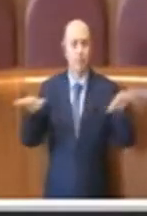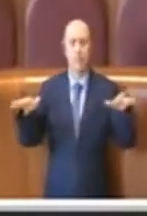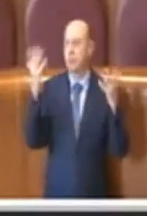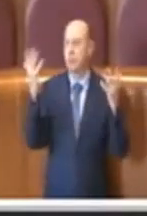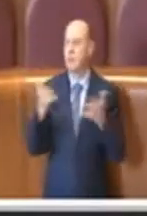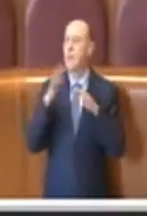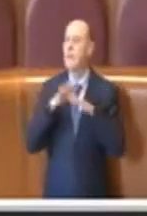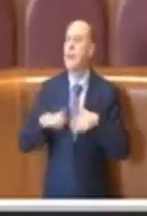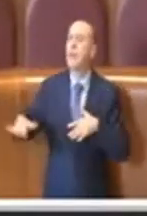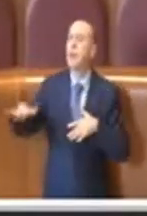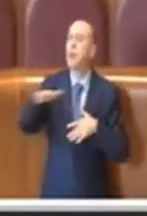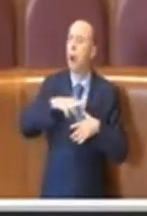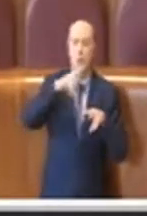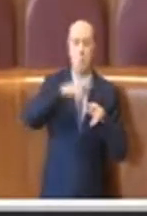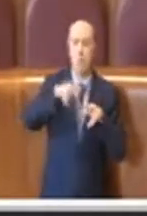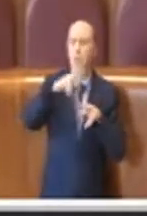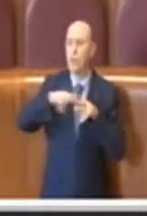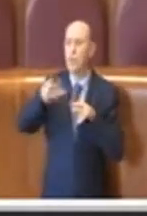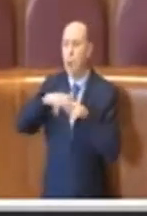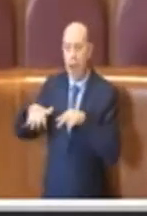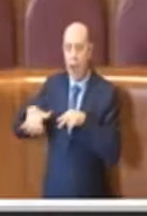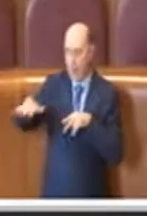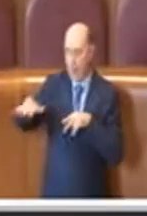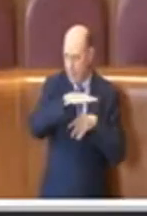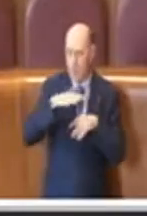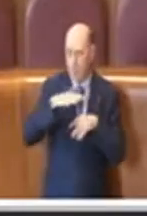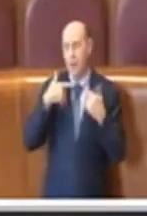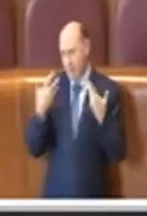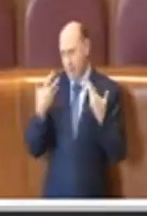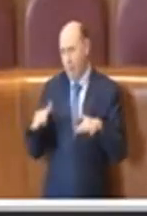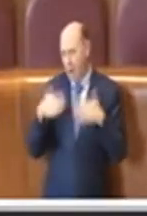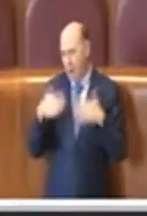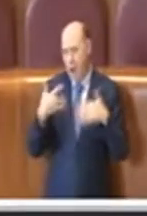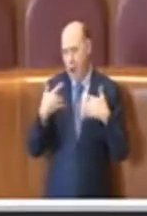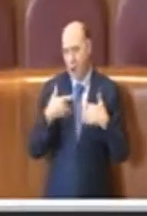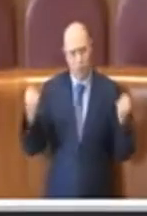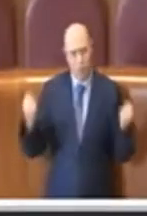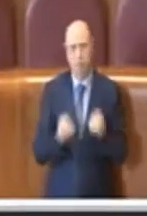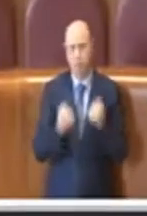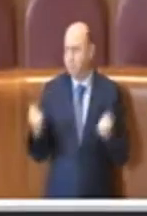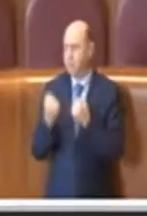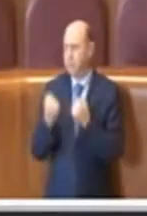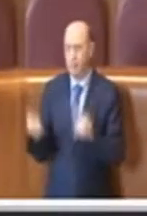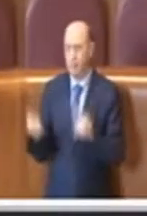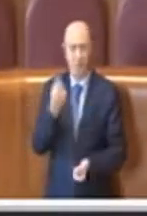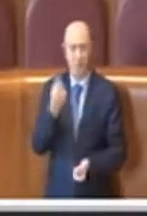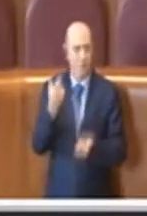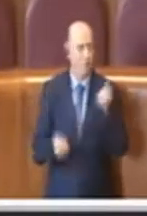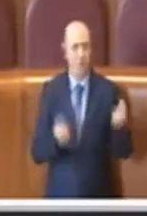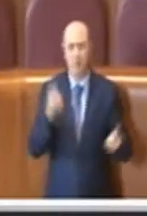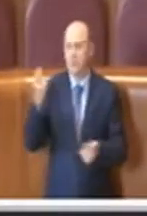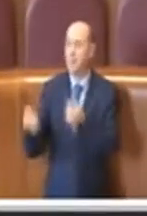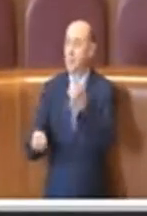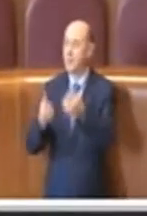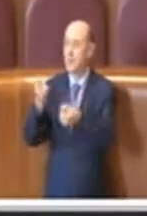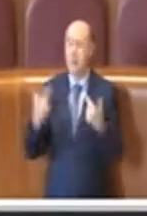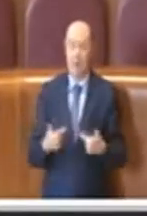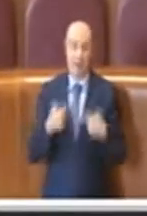tutti i territori municipali per il quale si sono promosse diverse iniziative proprio per